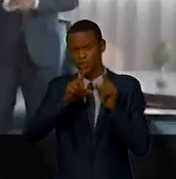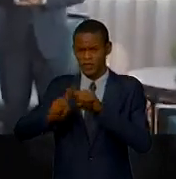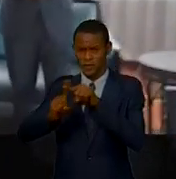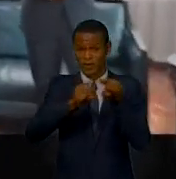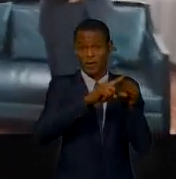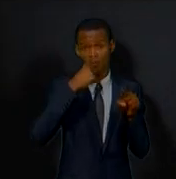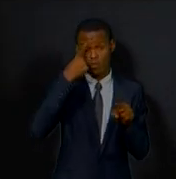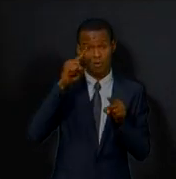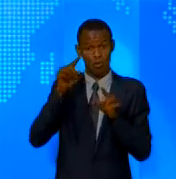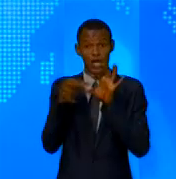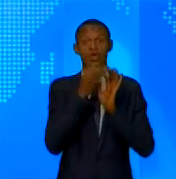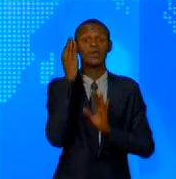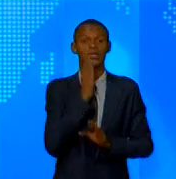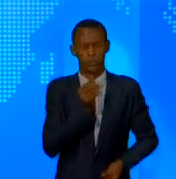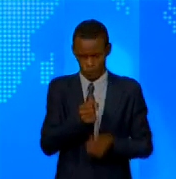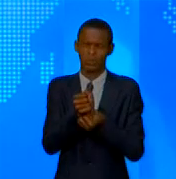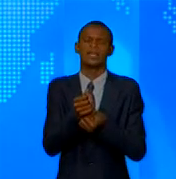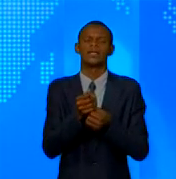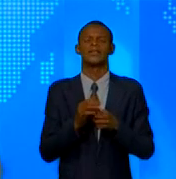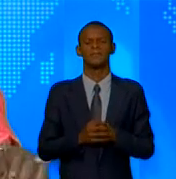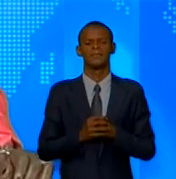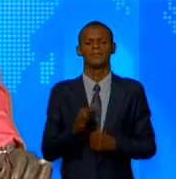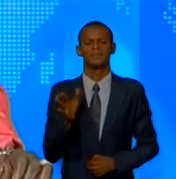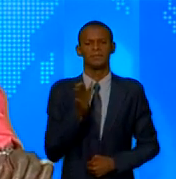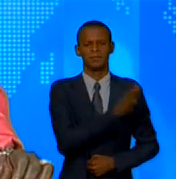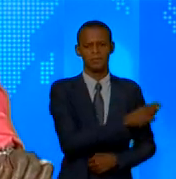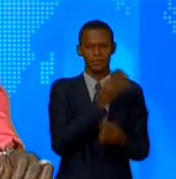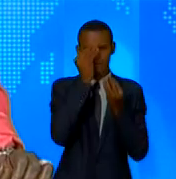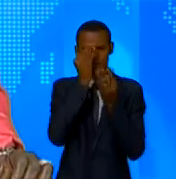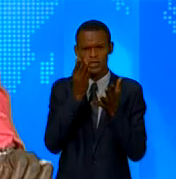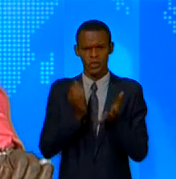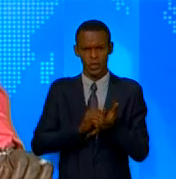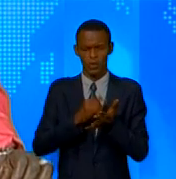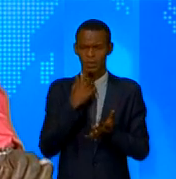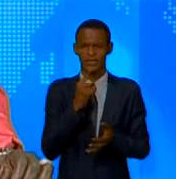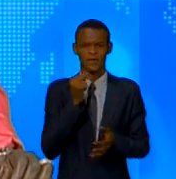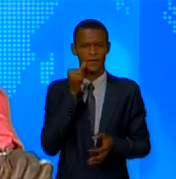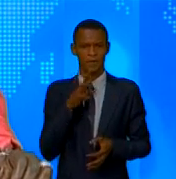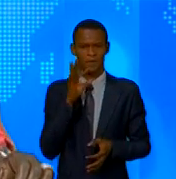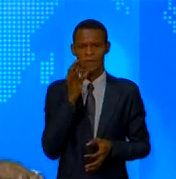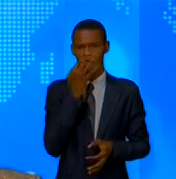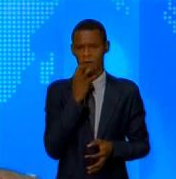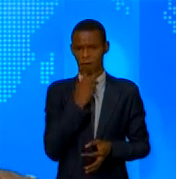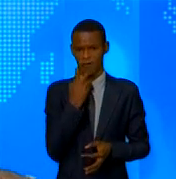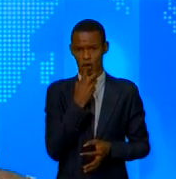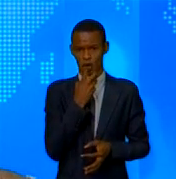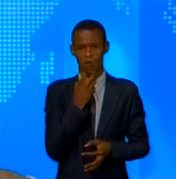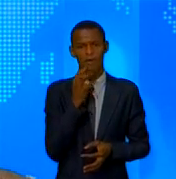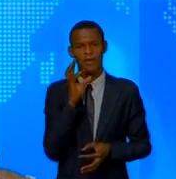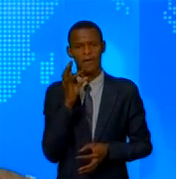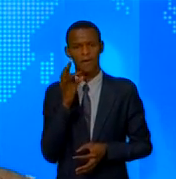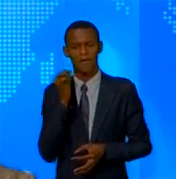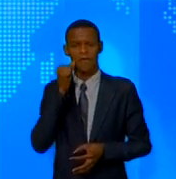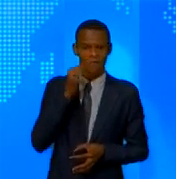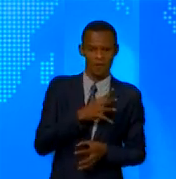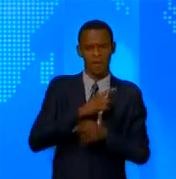-Antoine Tshisekedi. Je l'ai dit en titre, Femmes francophones, Femmes résilientes, c'est sous ce thème que l'Organisation